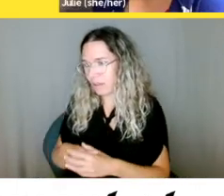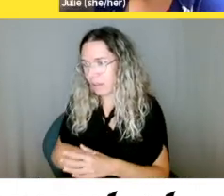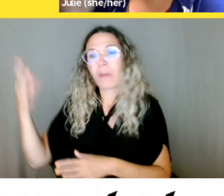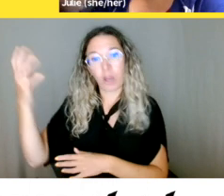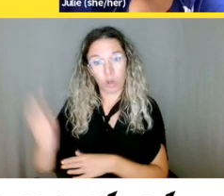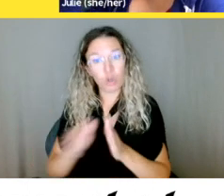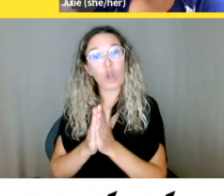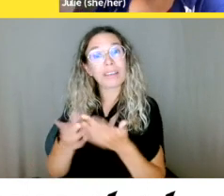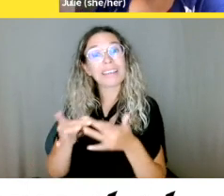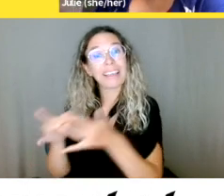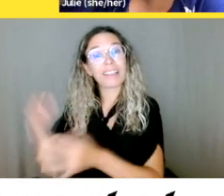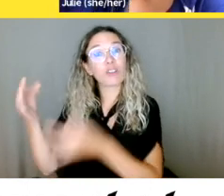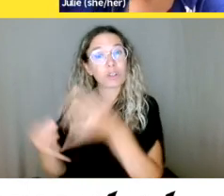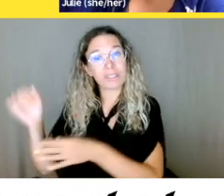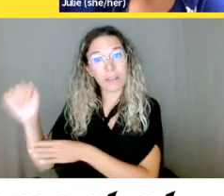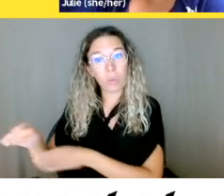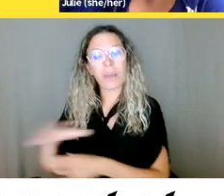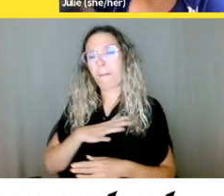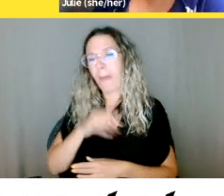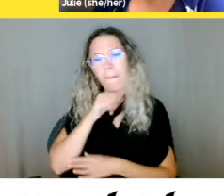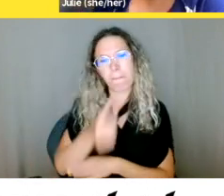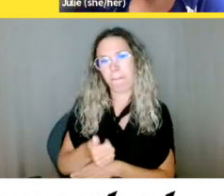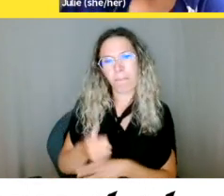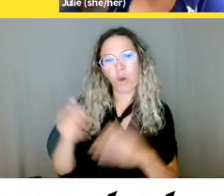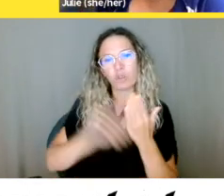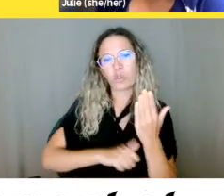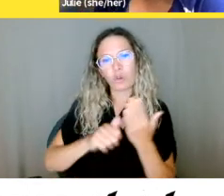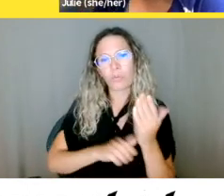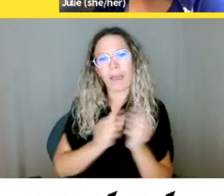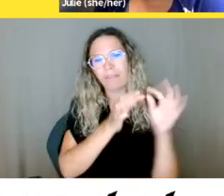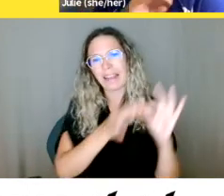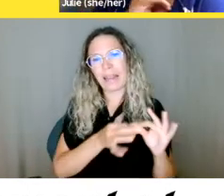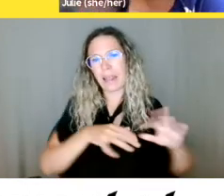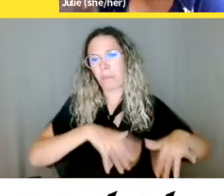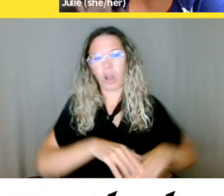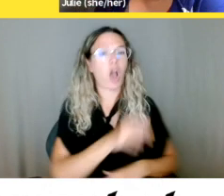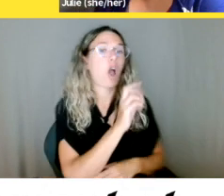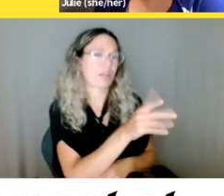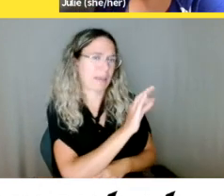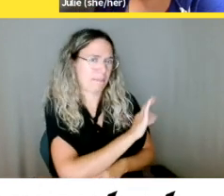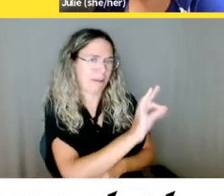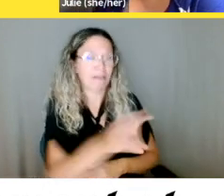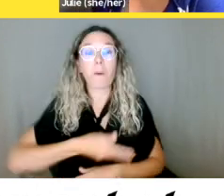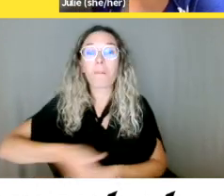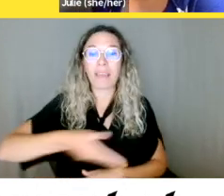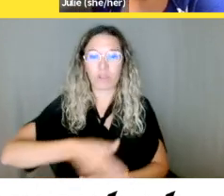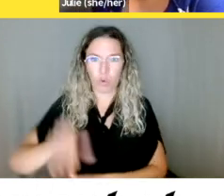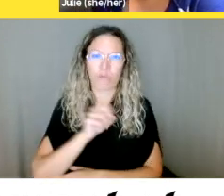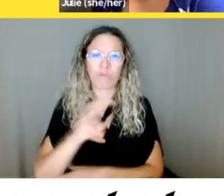OK, parfait. Donc, vous allez recevoir le document qui inclut tous les liens, donc vous n'avez pas à prendre ça en œuvre.